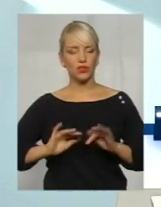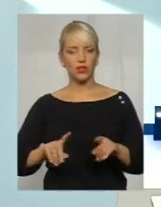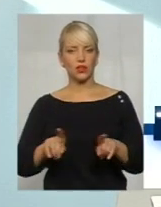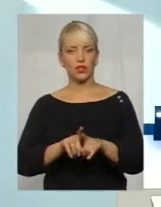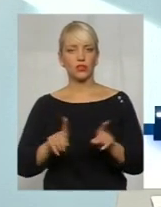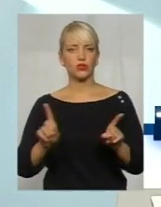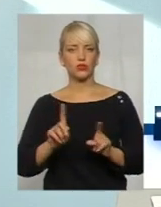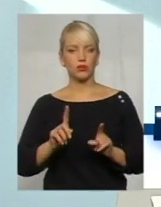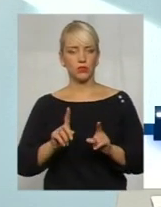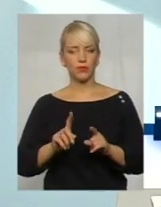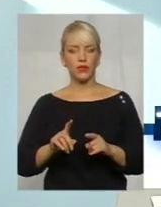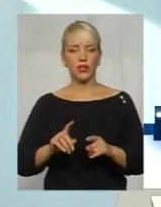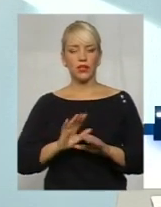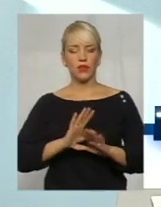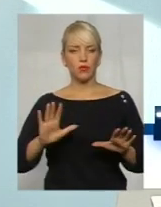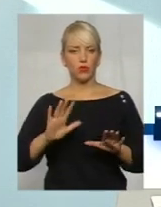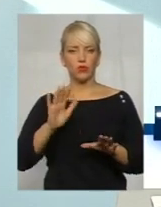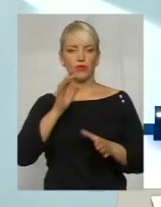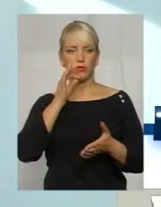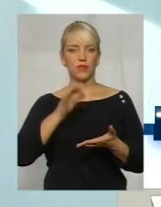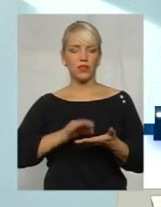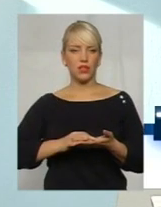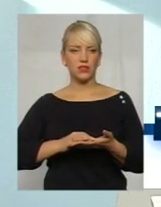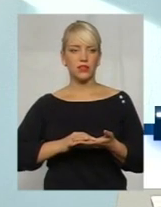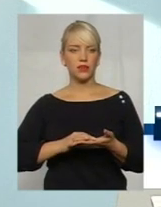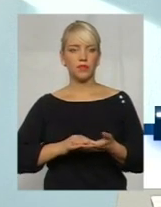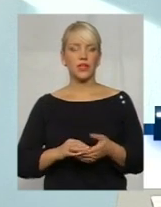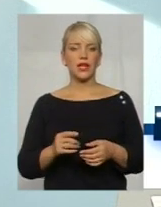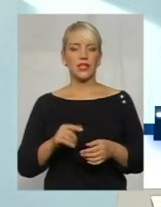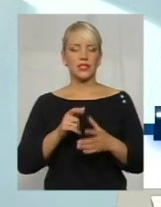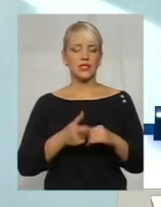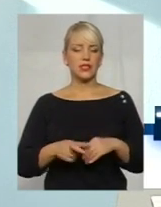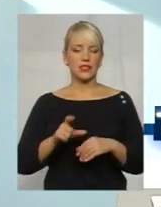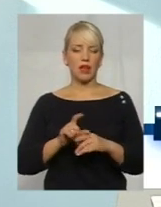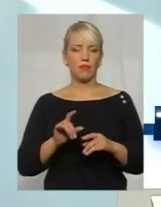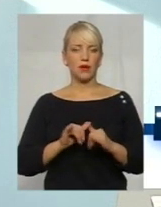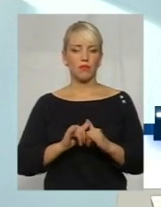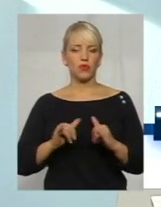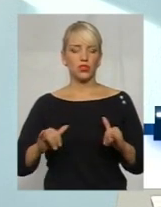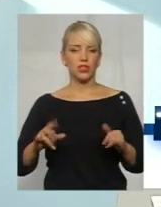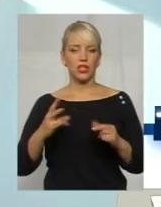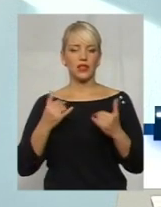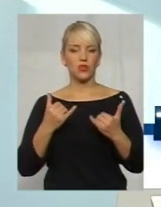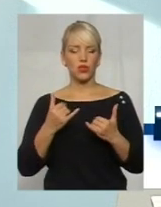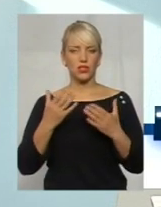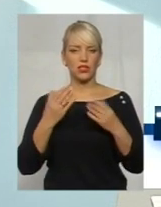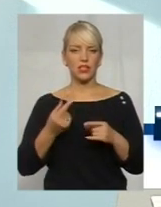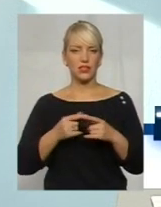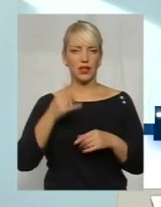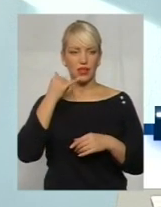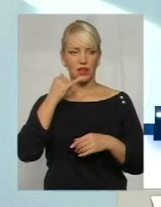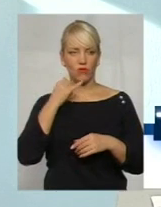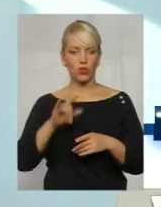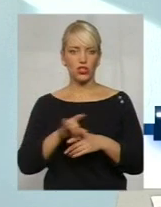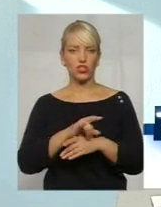уникнути відповідальності. Адже самі поширені на сьогоднішній день шахрайства – це телефонні шахрайства, так